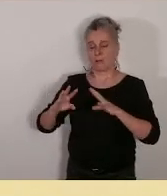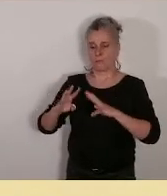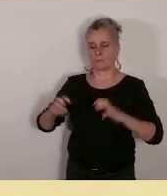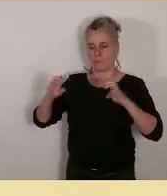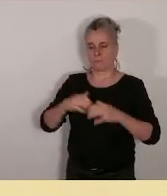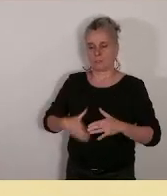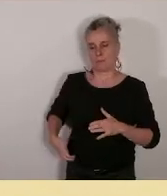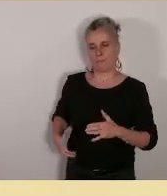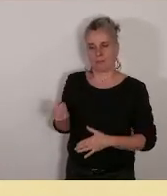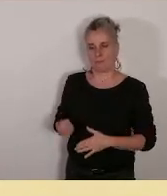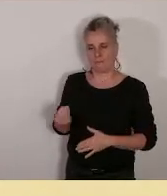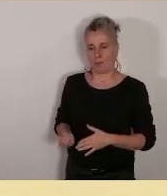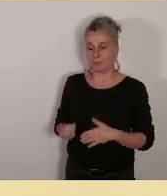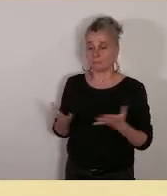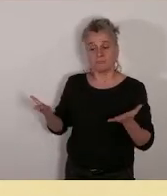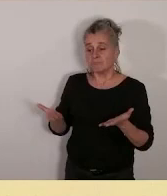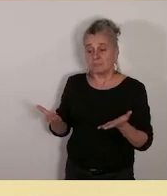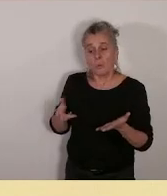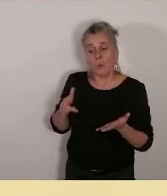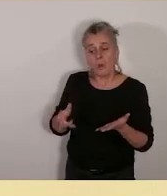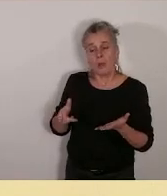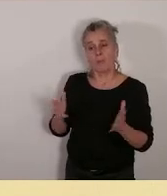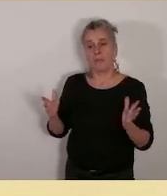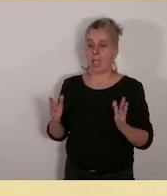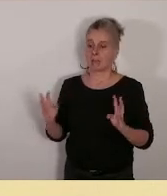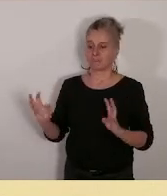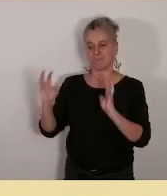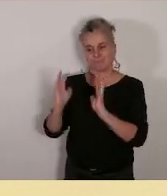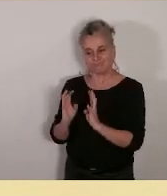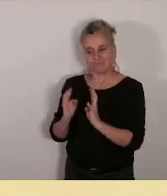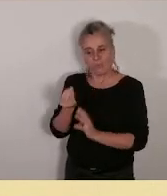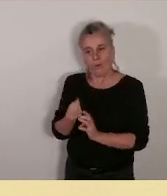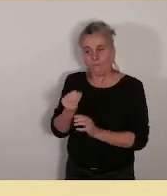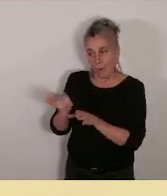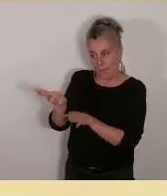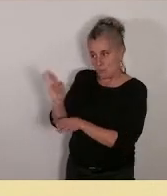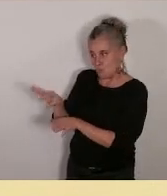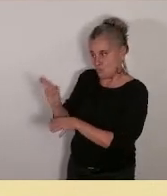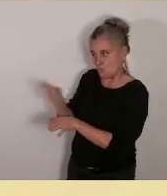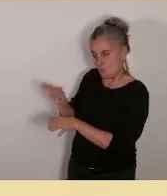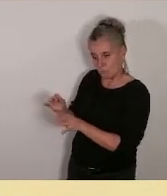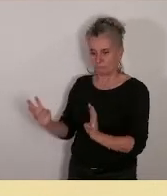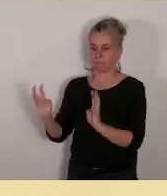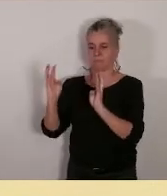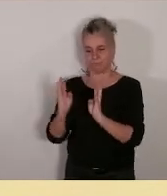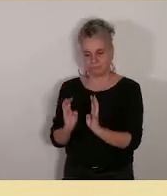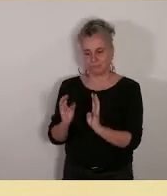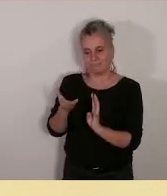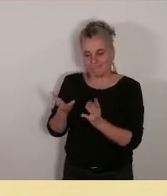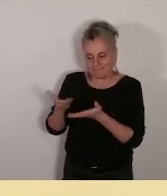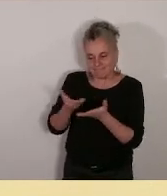regroupement d'enfants élus qui permet de donner la parole aux enfants